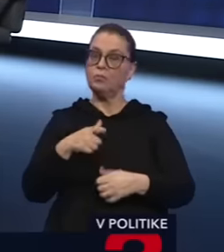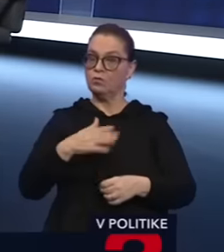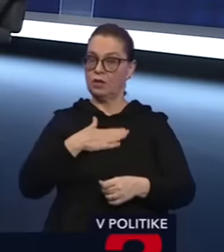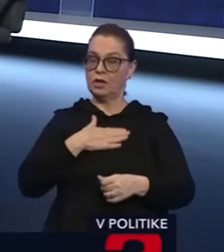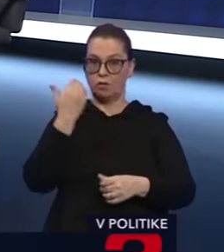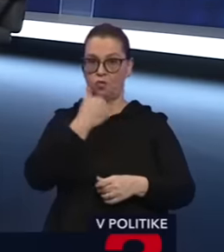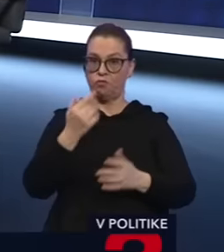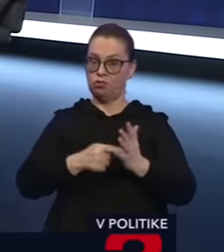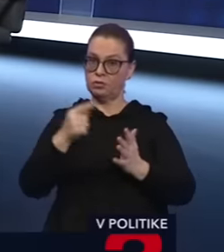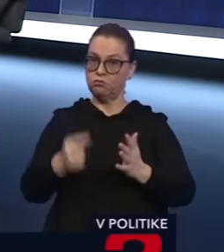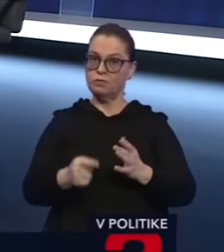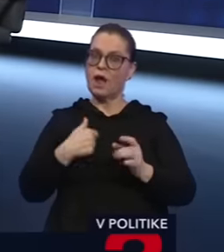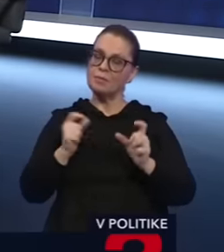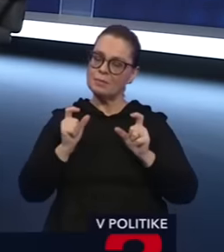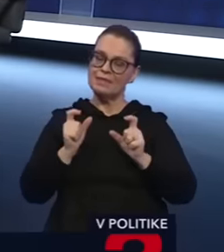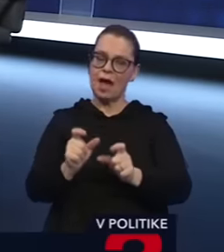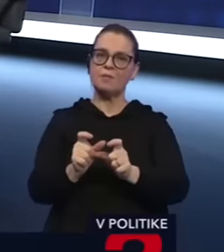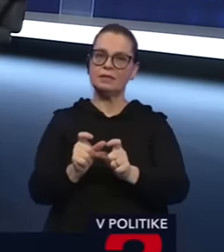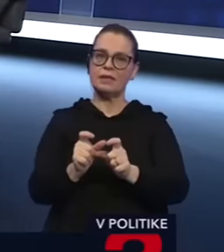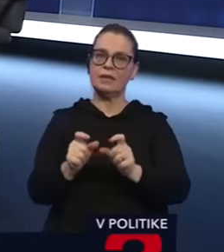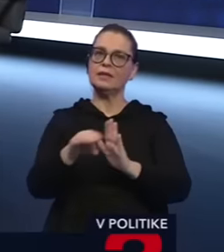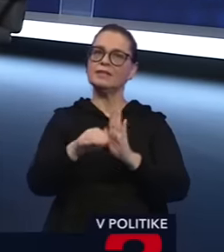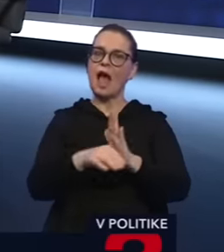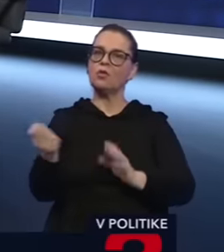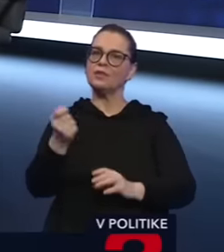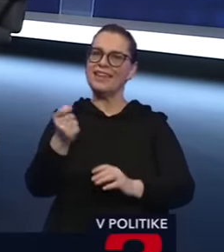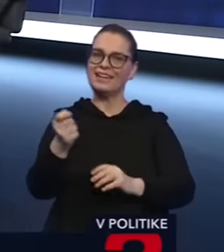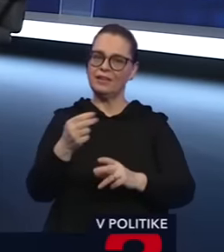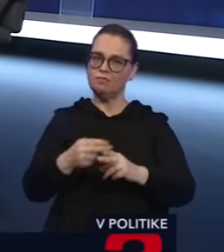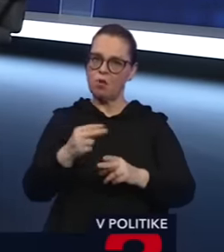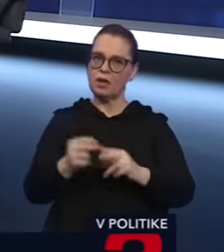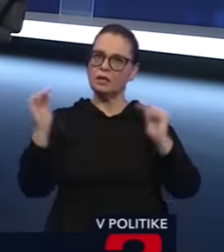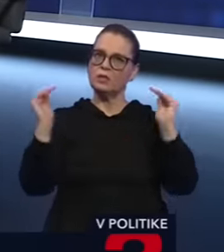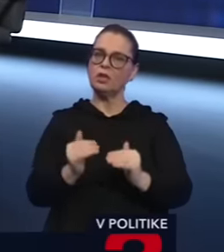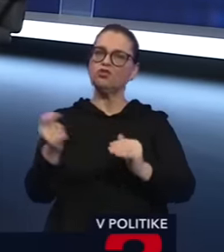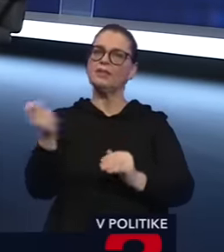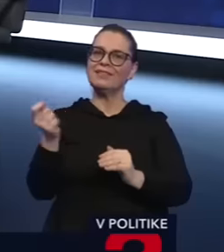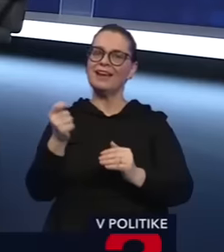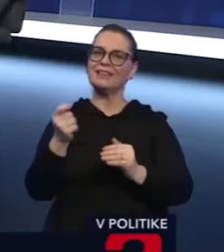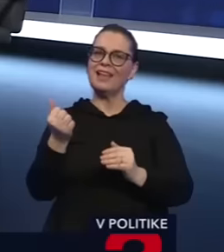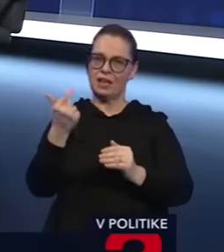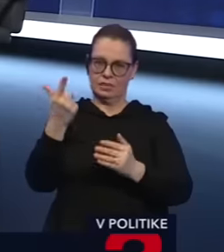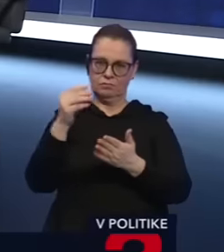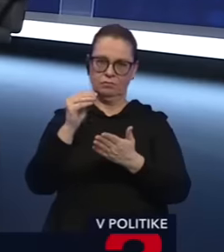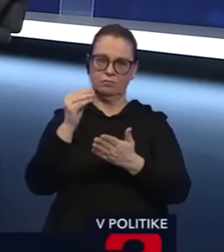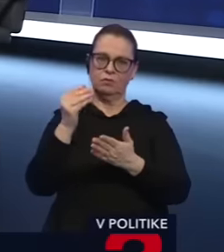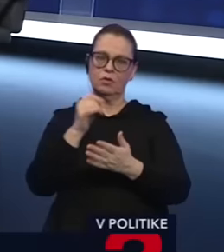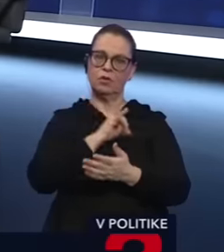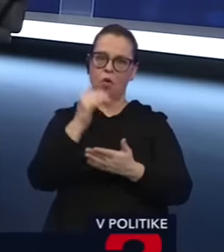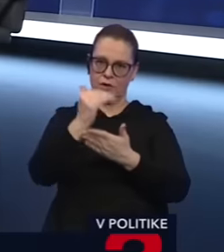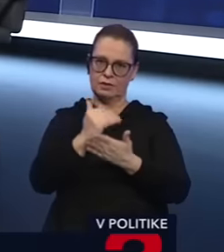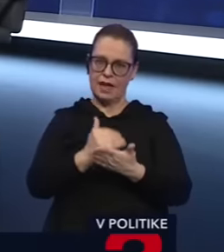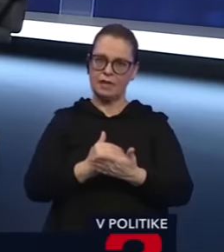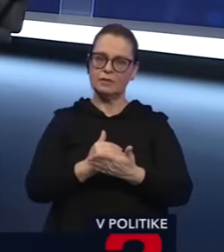občianská povinnosť, aby sme zamedzili zákonu o trestnom poriadku, kedy sa idú znižovať trestné sádzby, kedy sa idú pozývať na